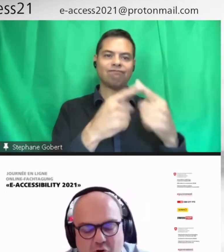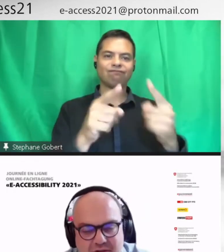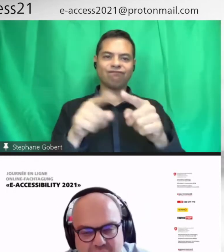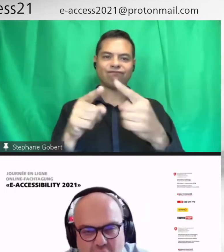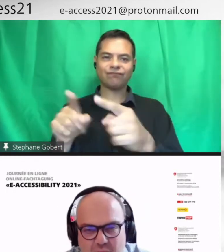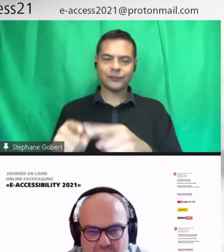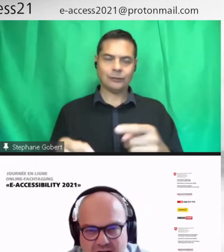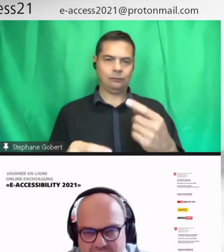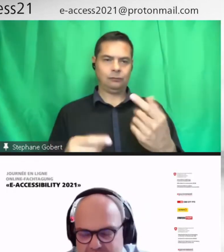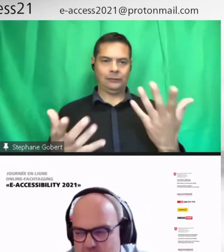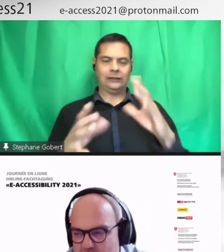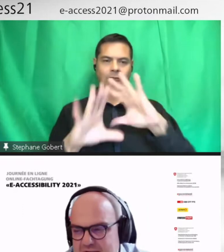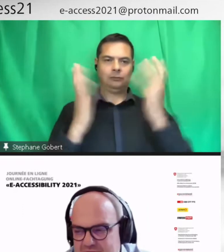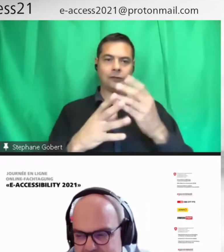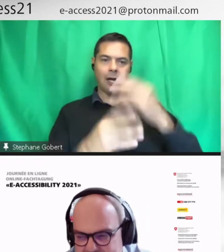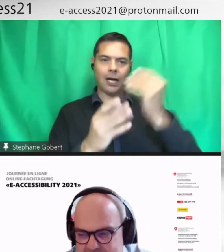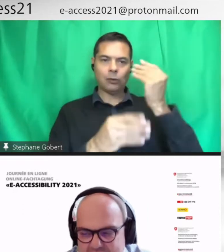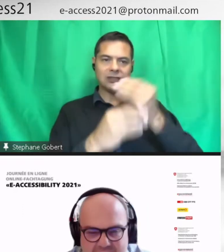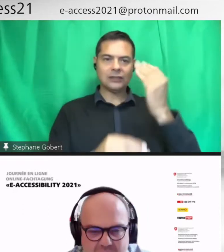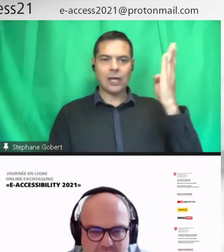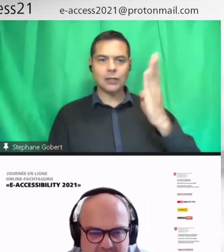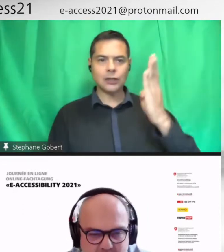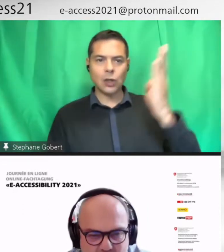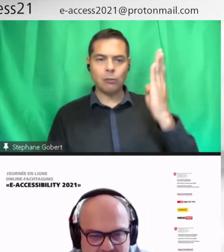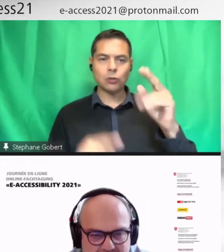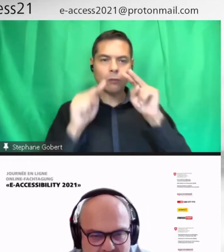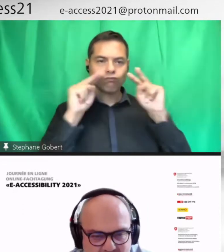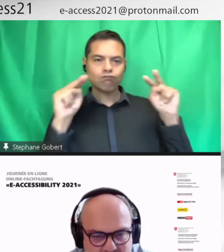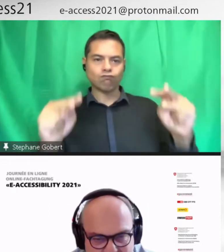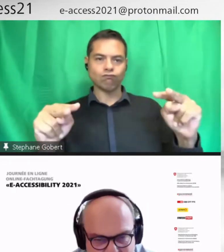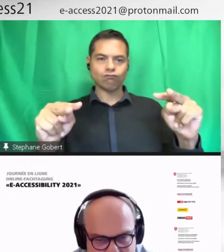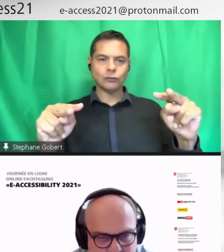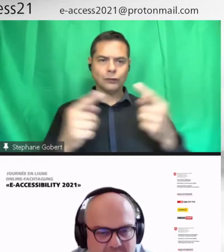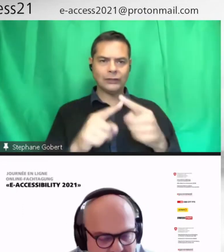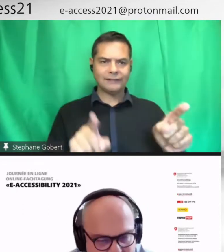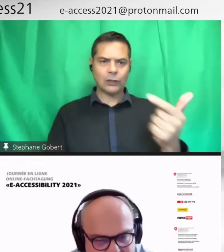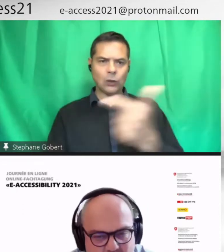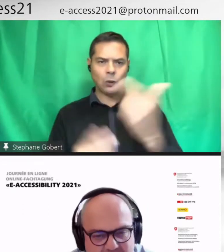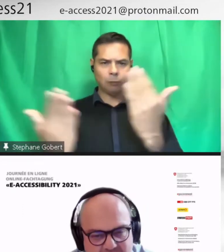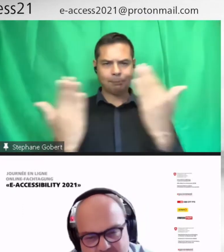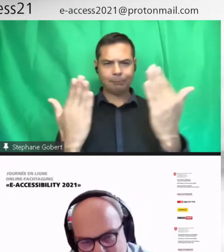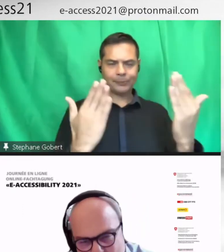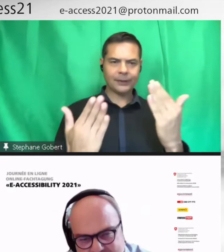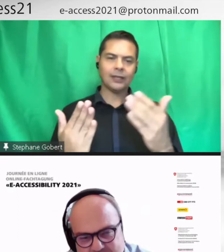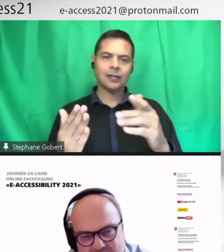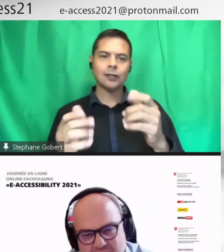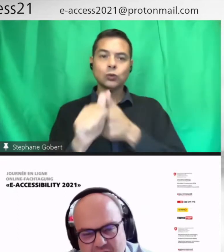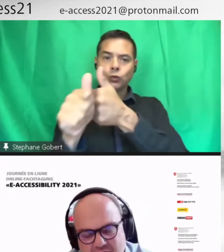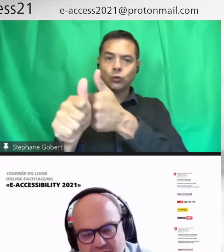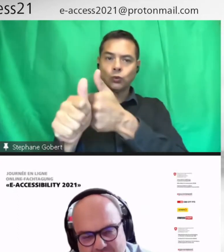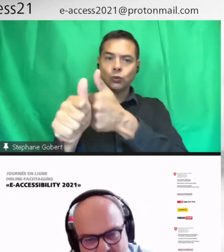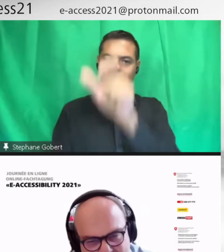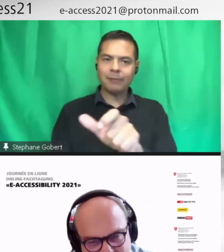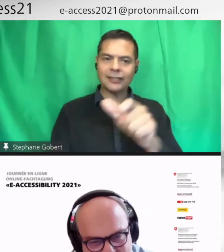'approches différentes pour motiver et puis pour travailler avec l'élève. Ça va se complexifier